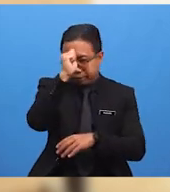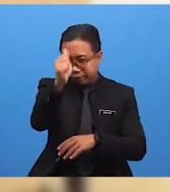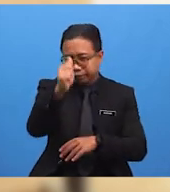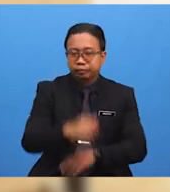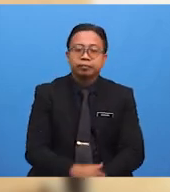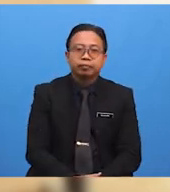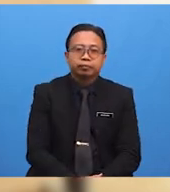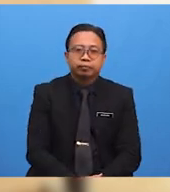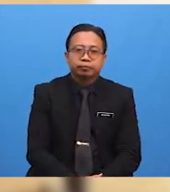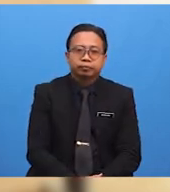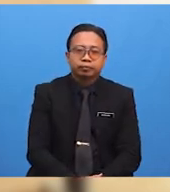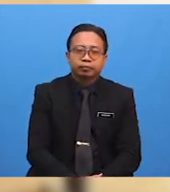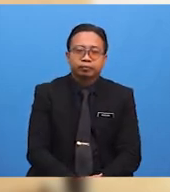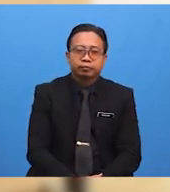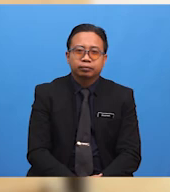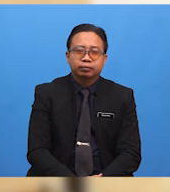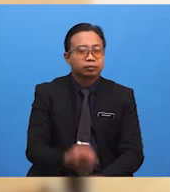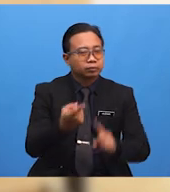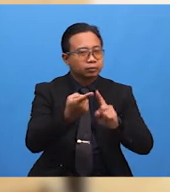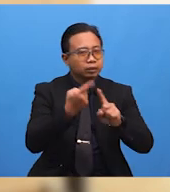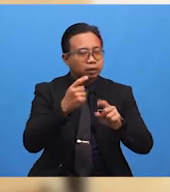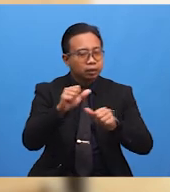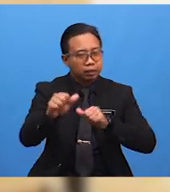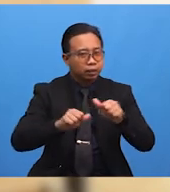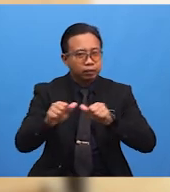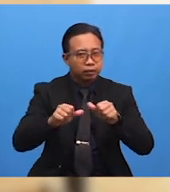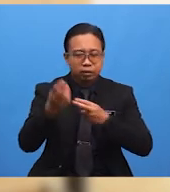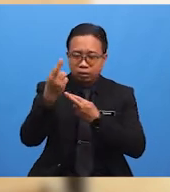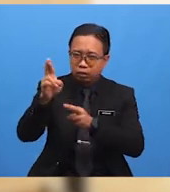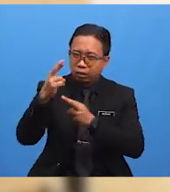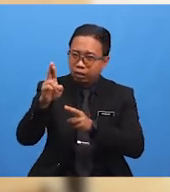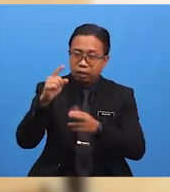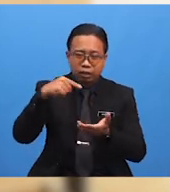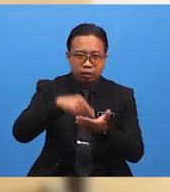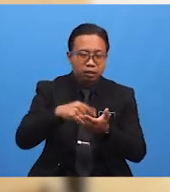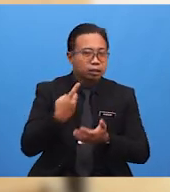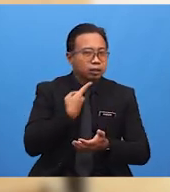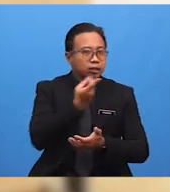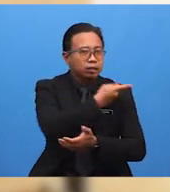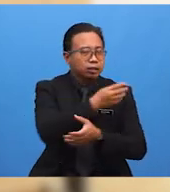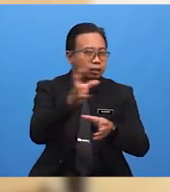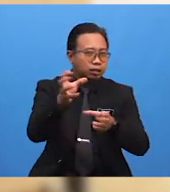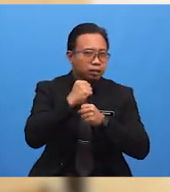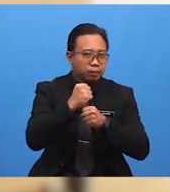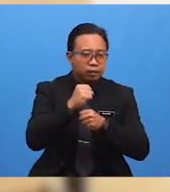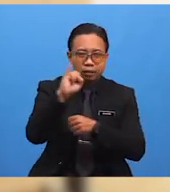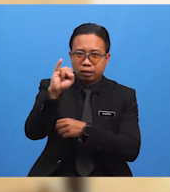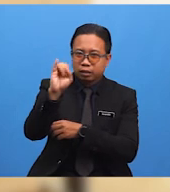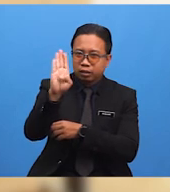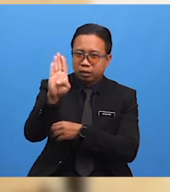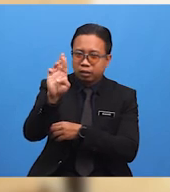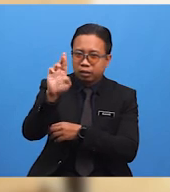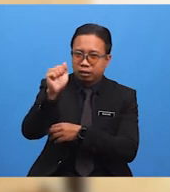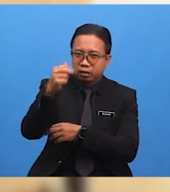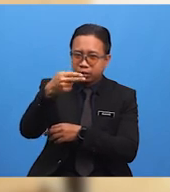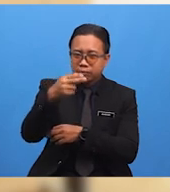Pulangnya kita daripada aktiviti Rehlah itu Kita dapat Ibrah